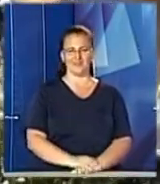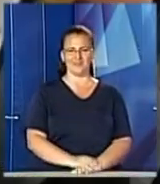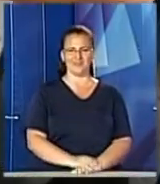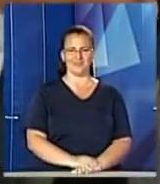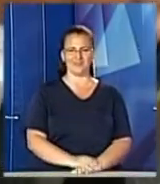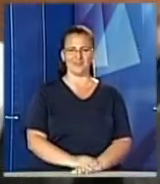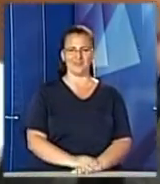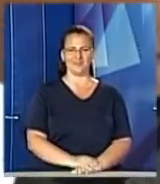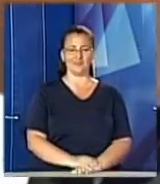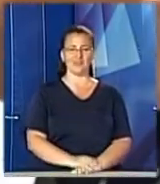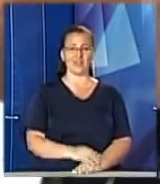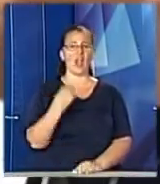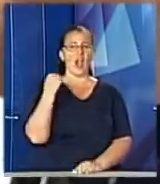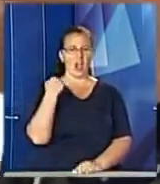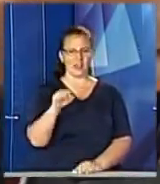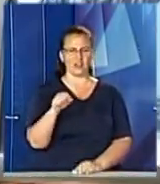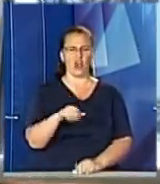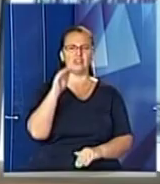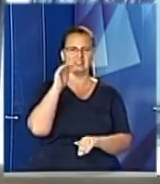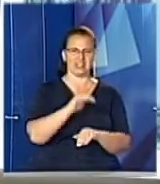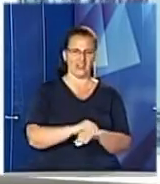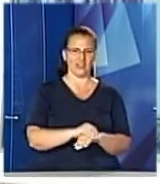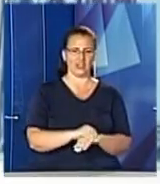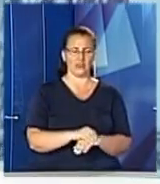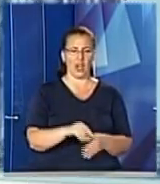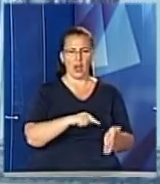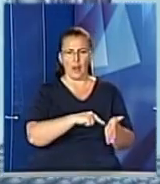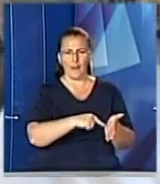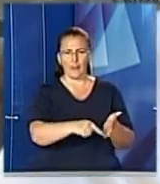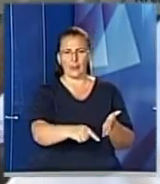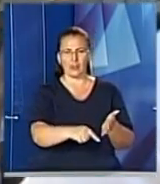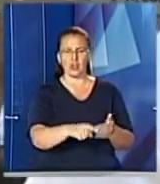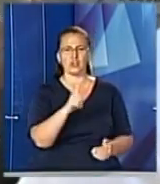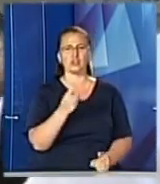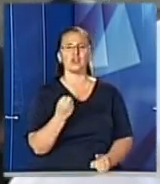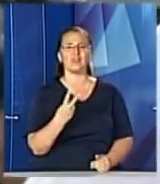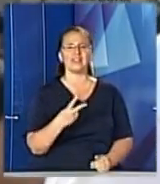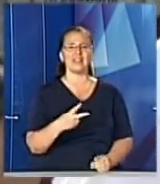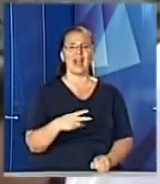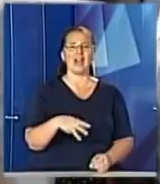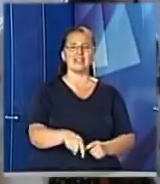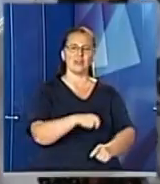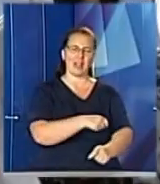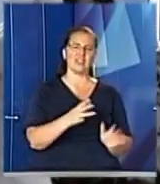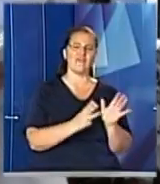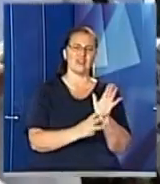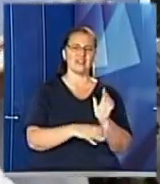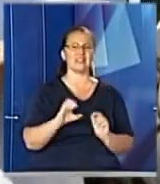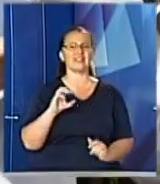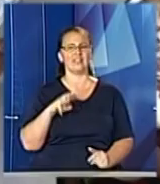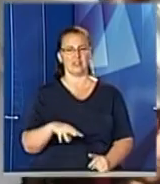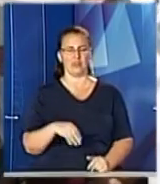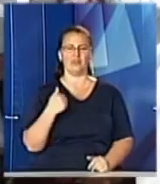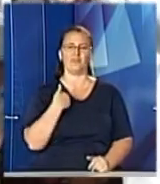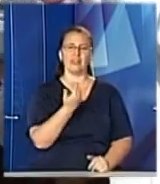Та зрештою рекорд все ж зафіксували на позначці 112 метрів та 80 сантиметрів. Я хочу